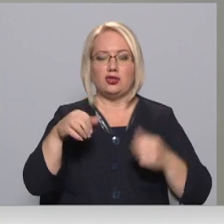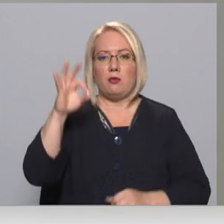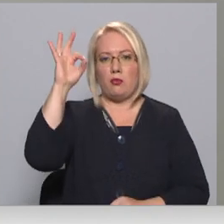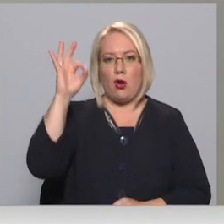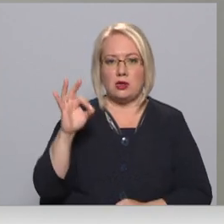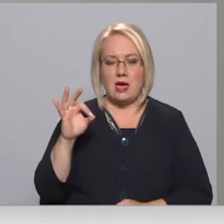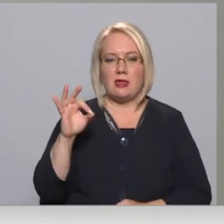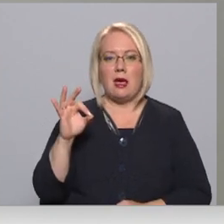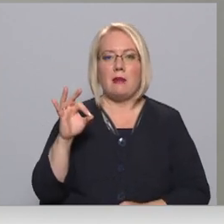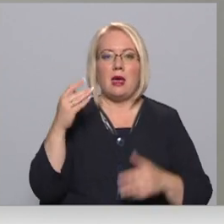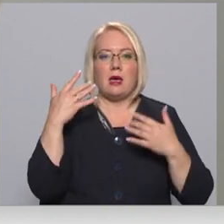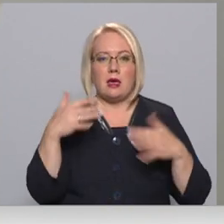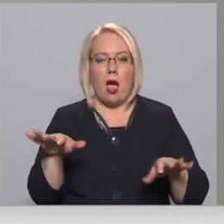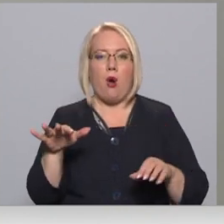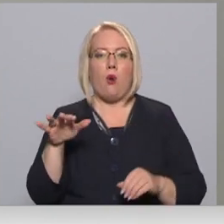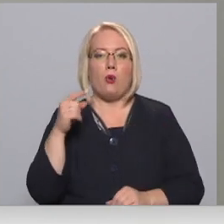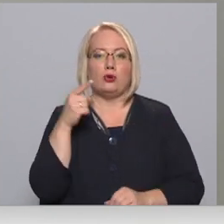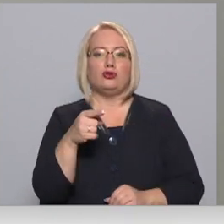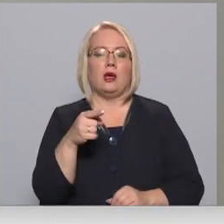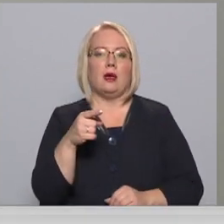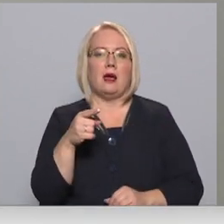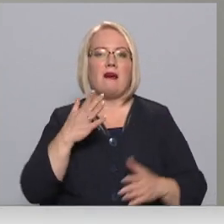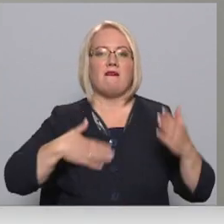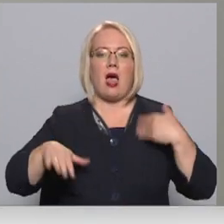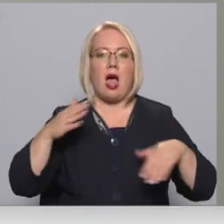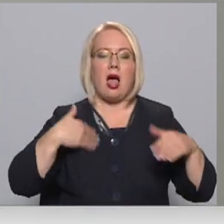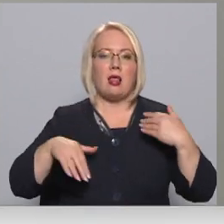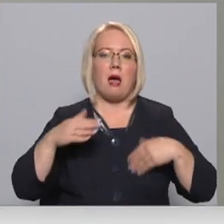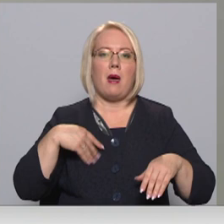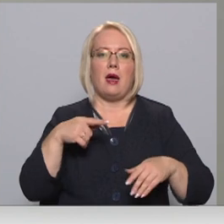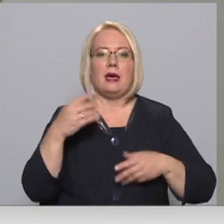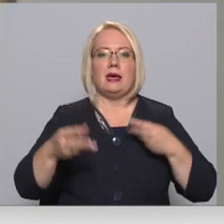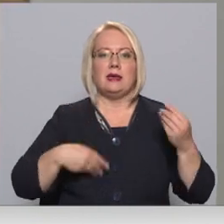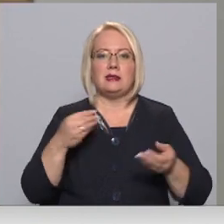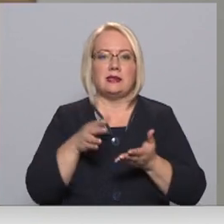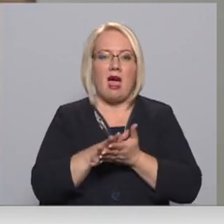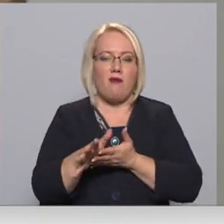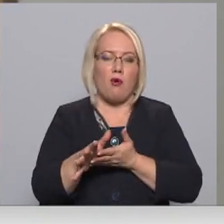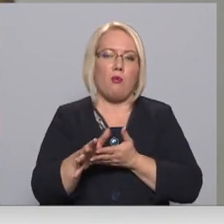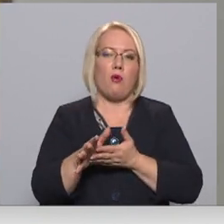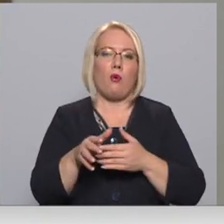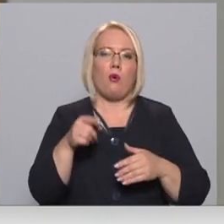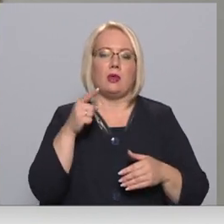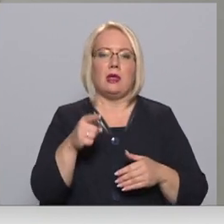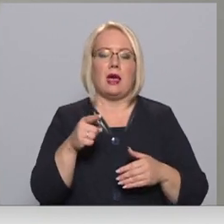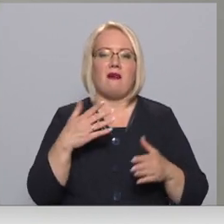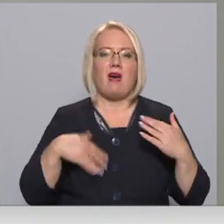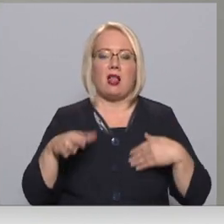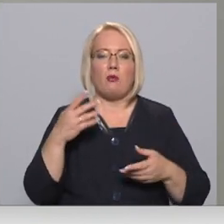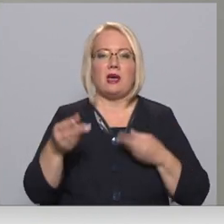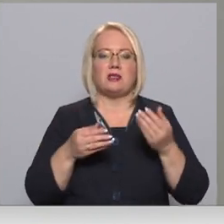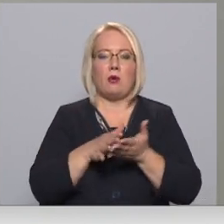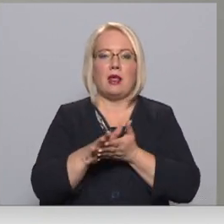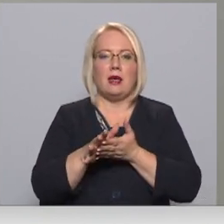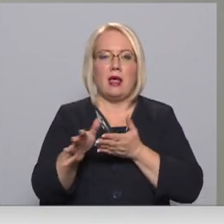jau šīs vēlamās, šie vēlami izdevuma līmeņi